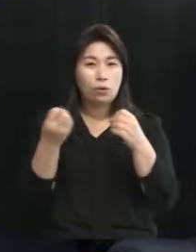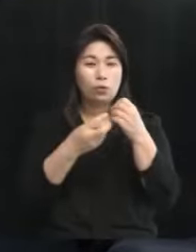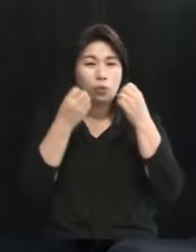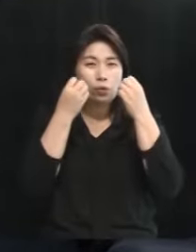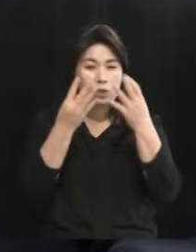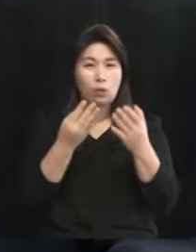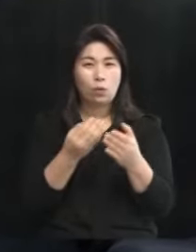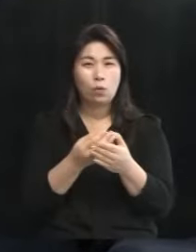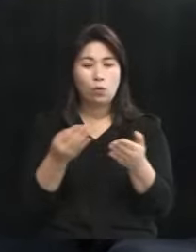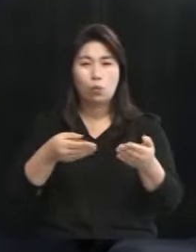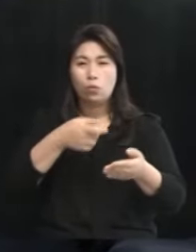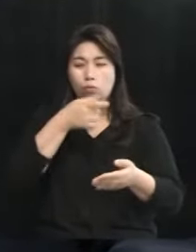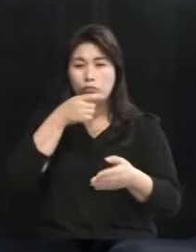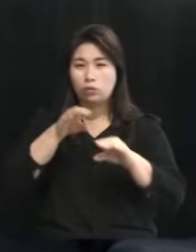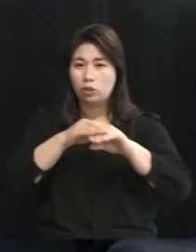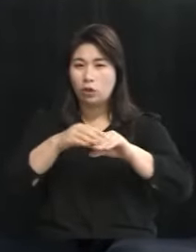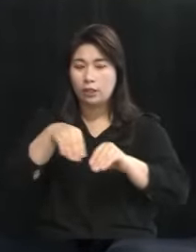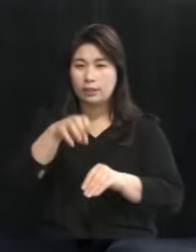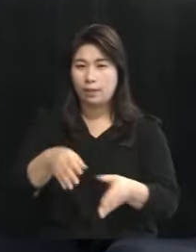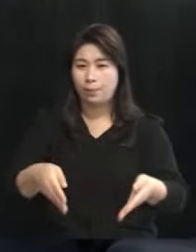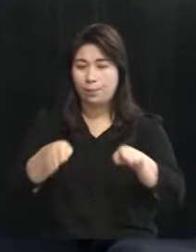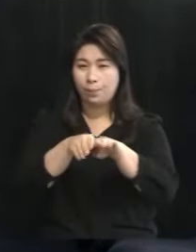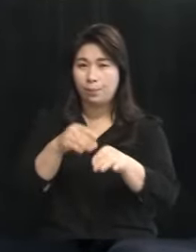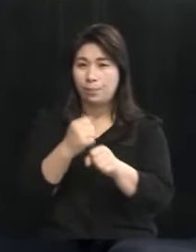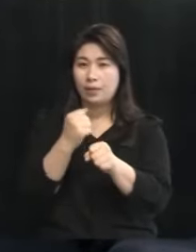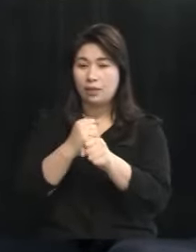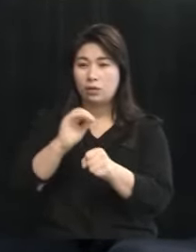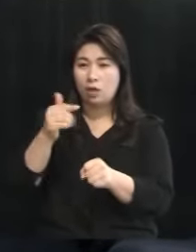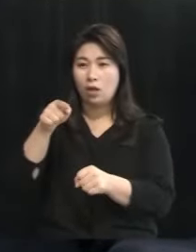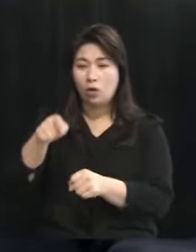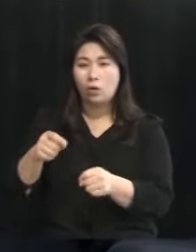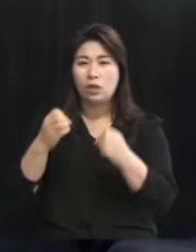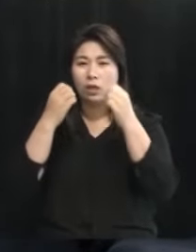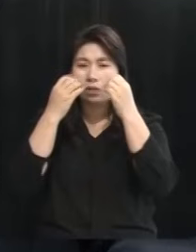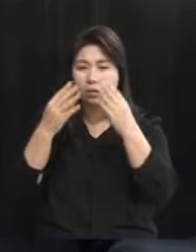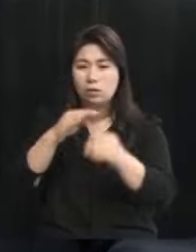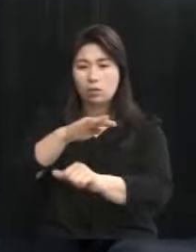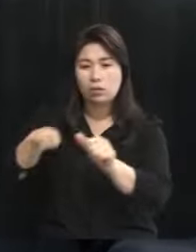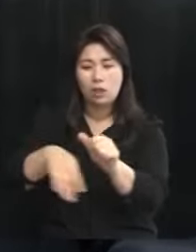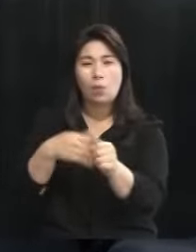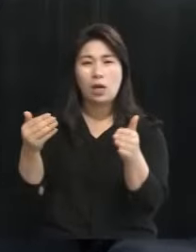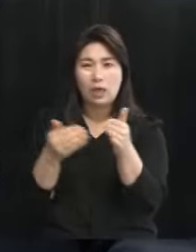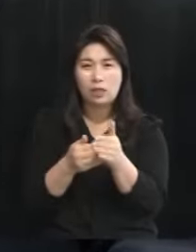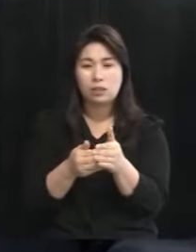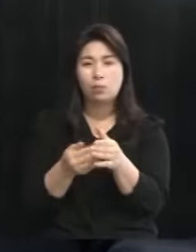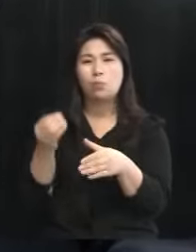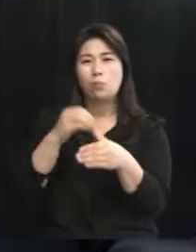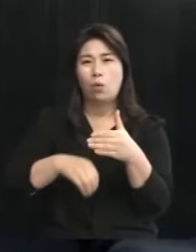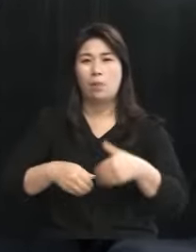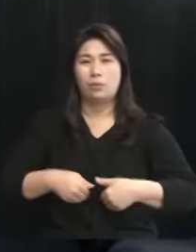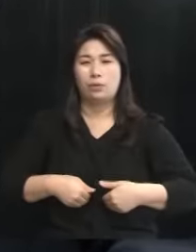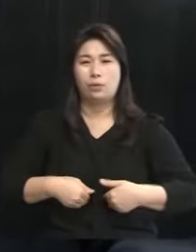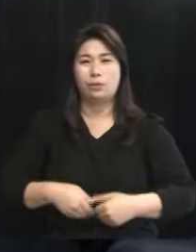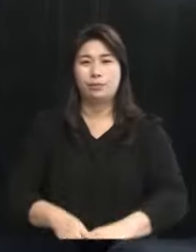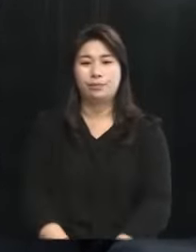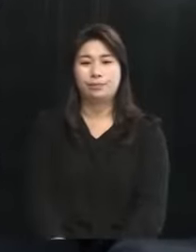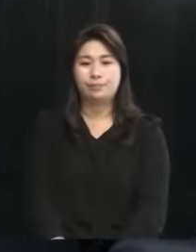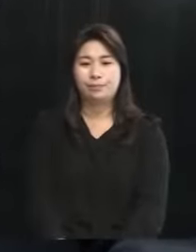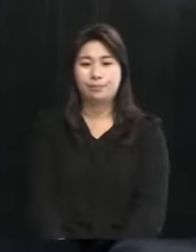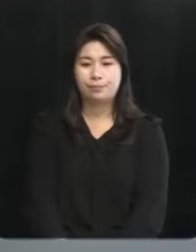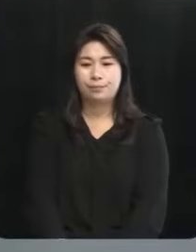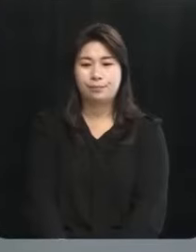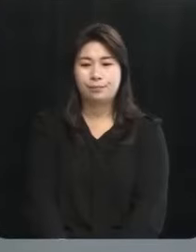새롭게 하수처리장이 만들어집니다 그쪽의 증설 상황까지 보고 결정해야 된다 이런 입장 갖고 있습니다